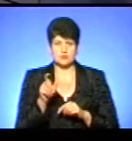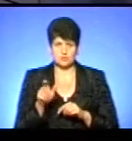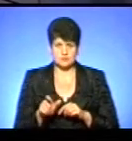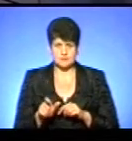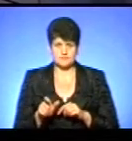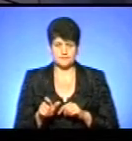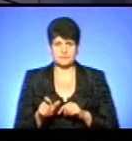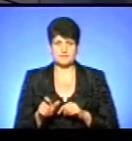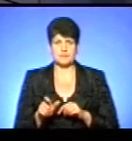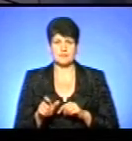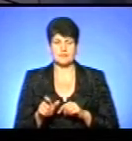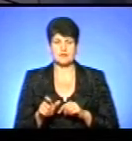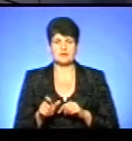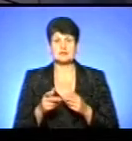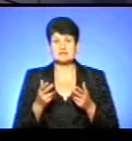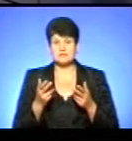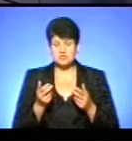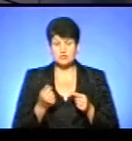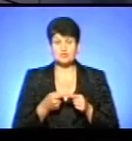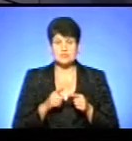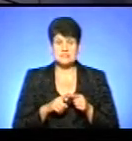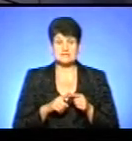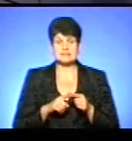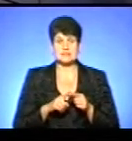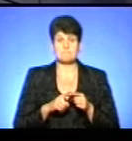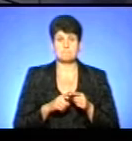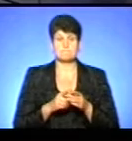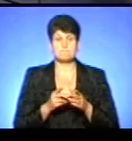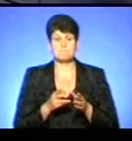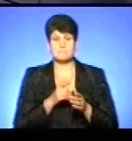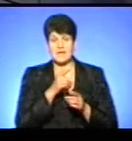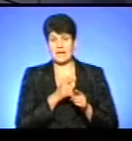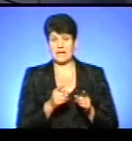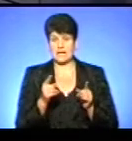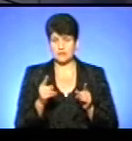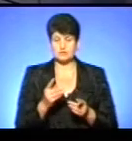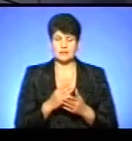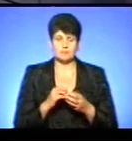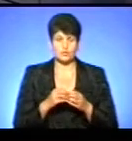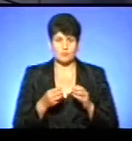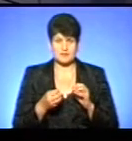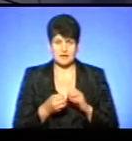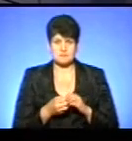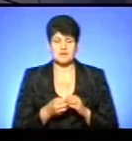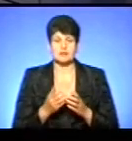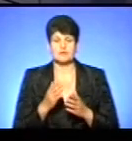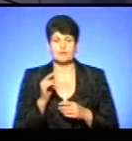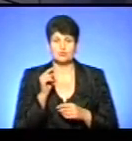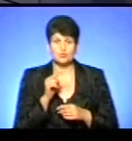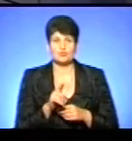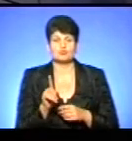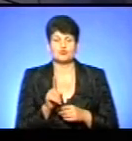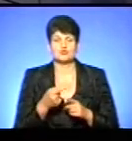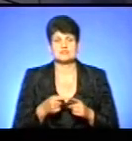розумієте модель. Звичайно, що в цей перехідний період у нас є проблеми. І саме якраз проблема в тому, що